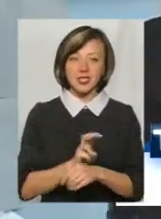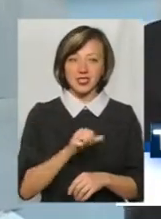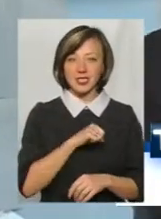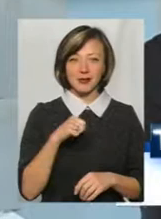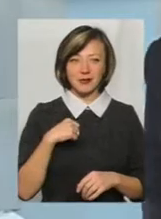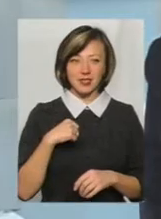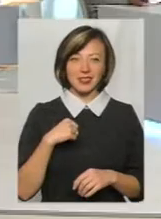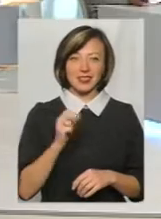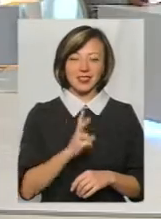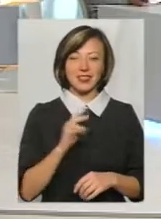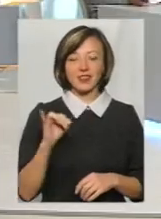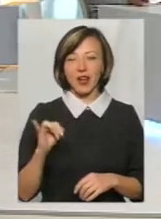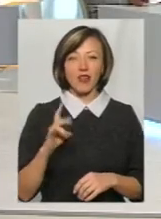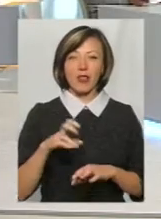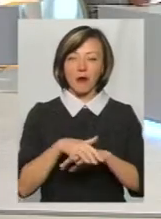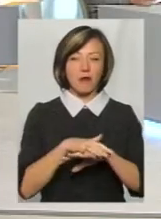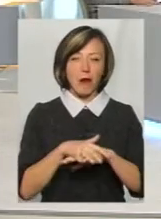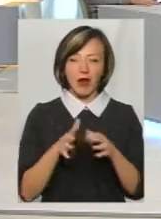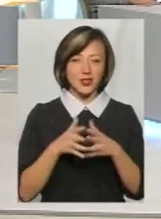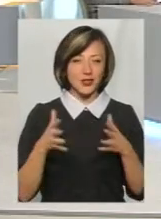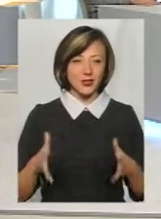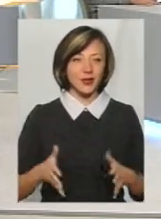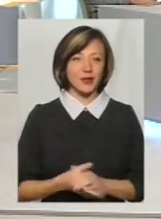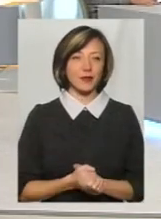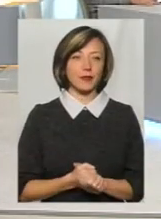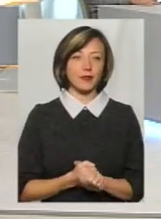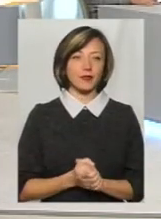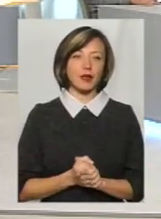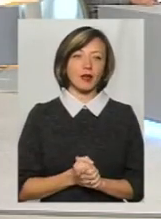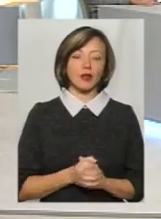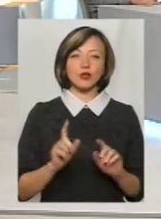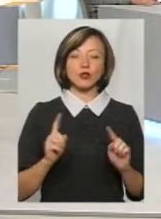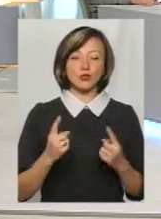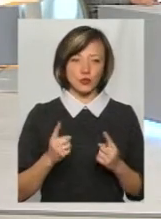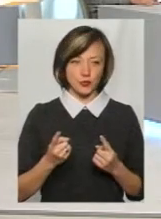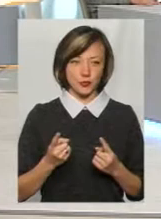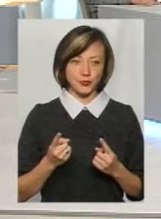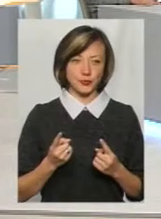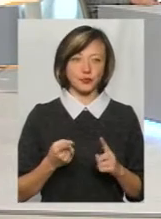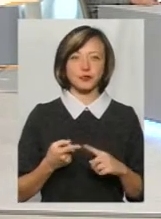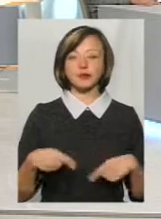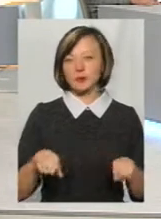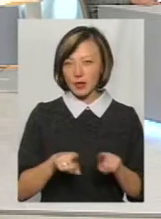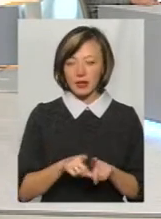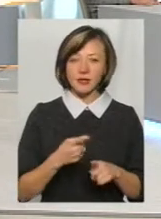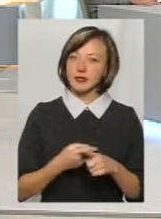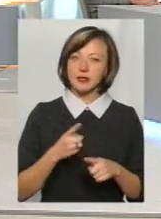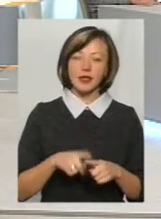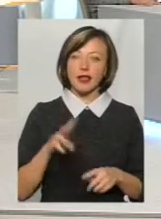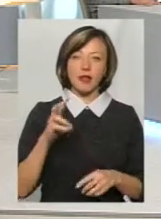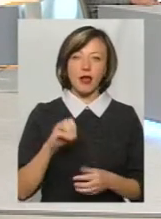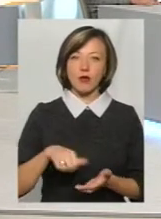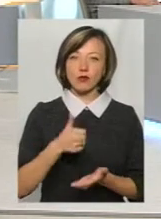Константин Іванович. Вона була не така масова. Чому? Ну, напевно, тому, що все ж таки це не основні